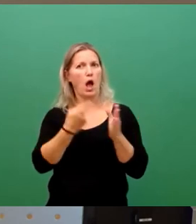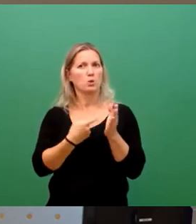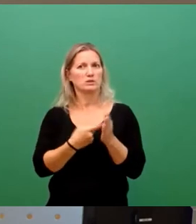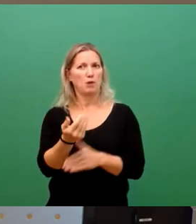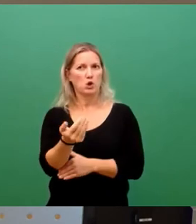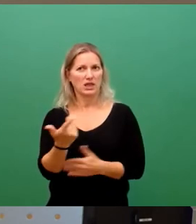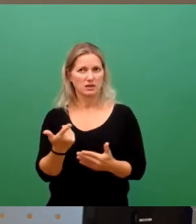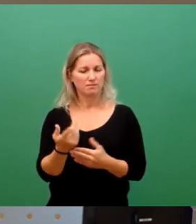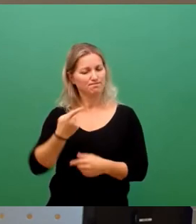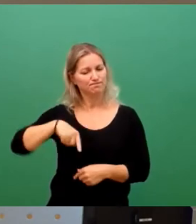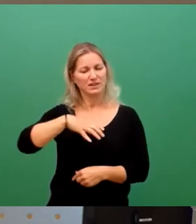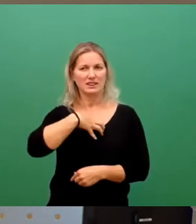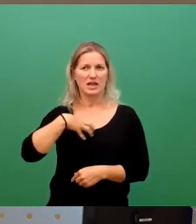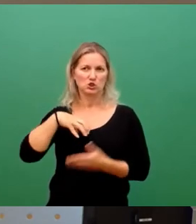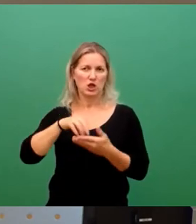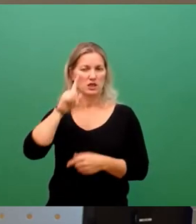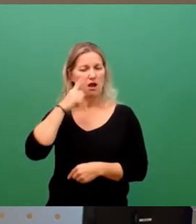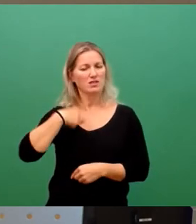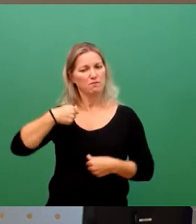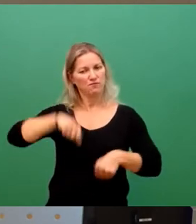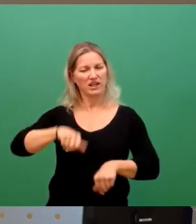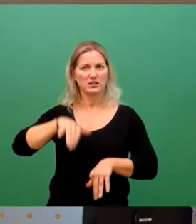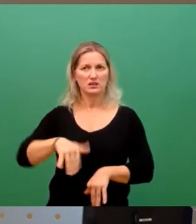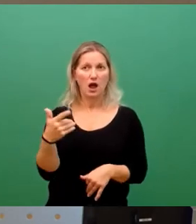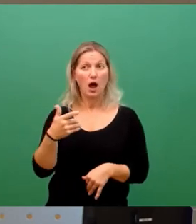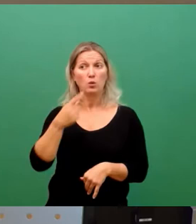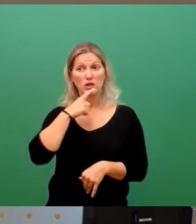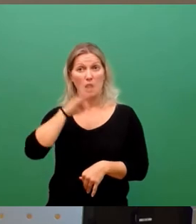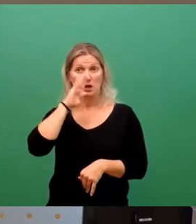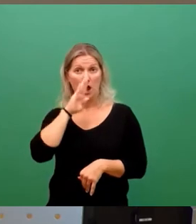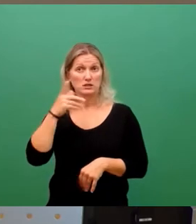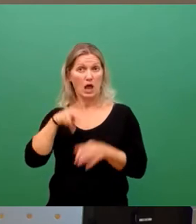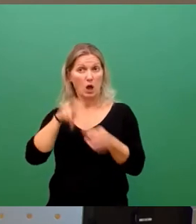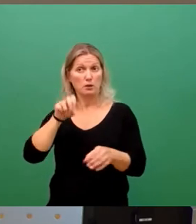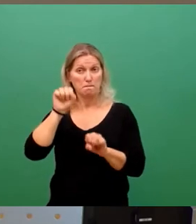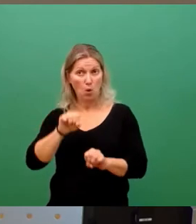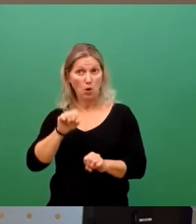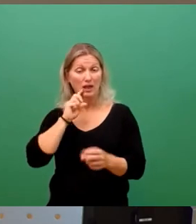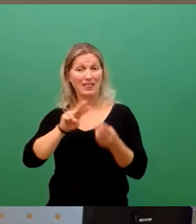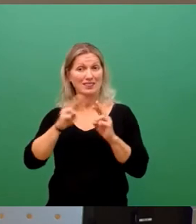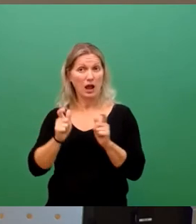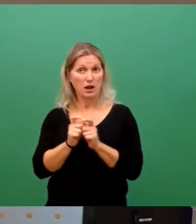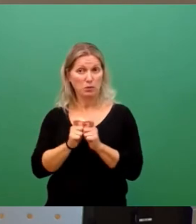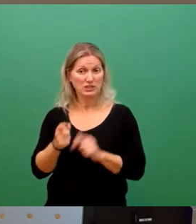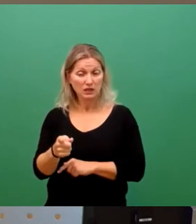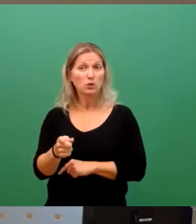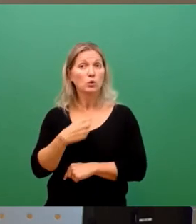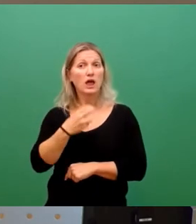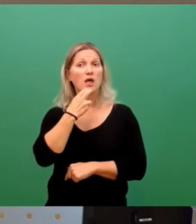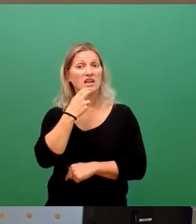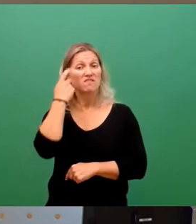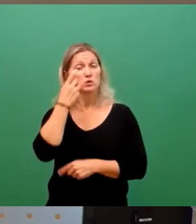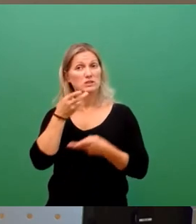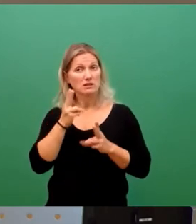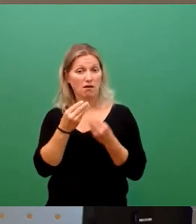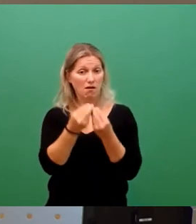Dresdner Stadtrat, wir haben die Pflicht, dass uns möglich für Gasausstieg, Dekarbonisierung, sichere Energieversorgung und bezahlbare Energiepreise